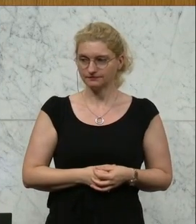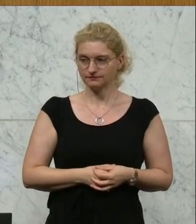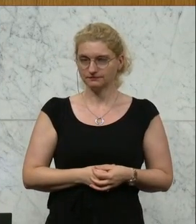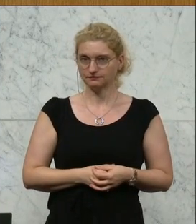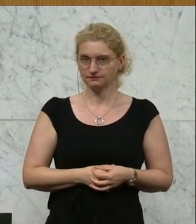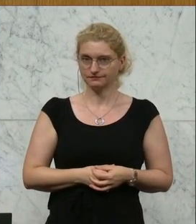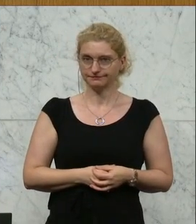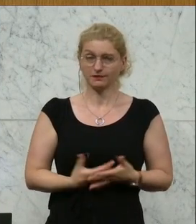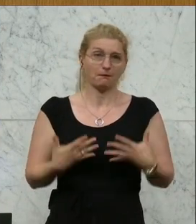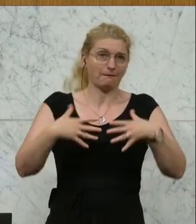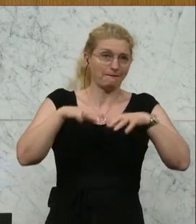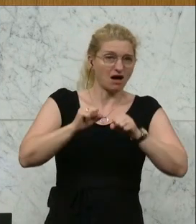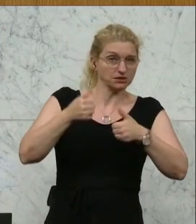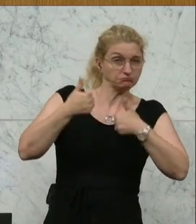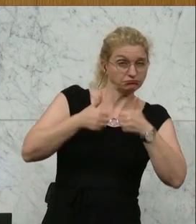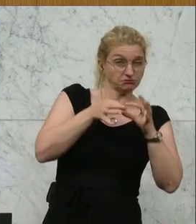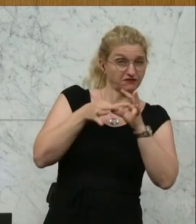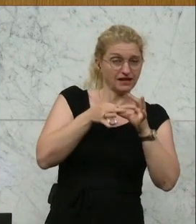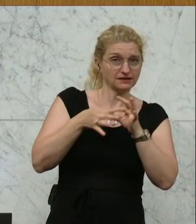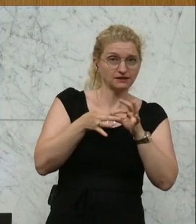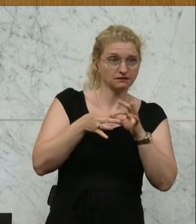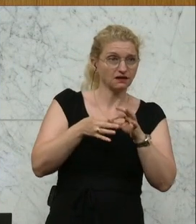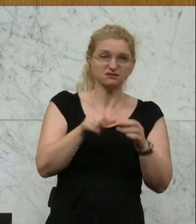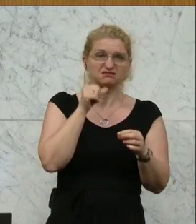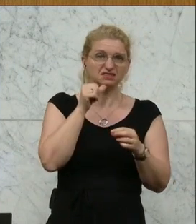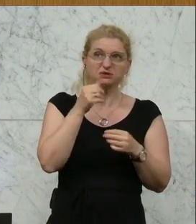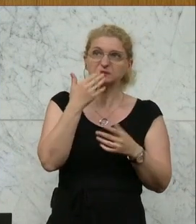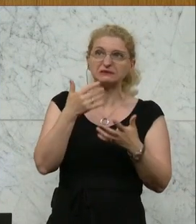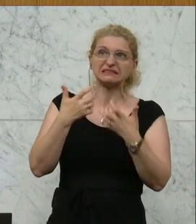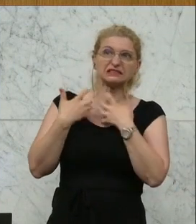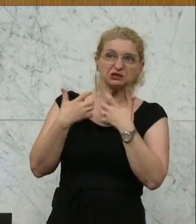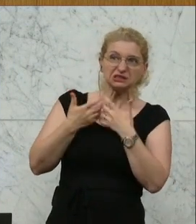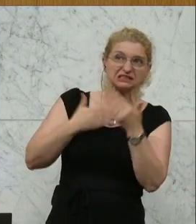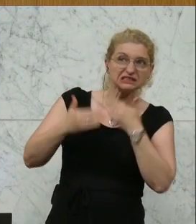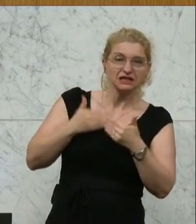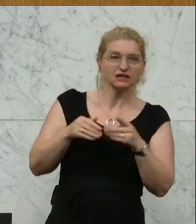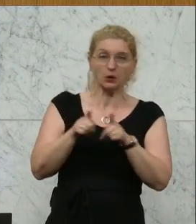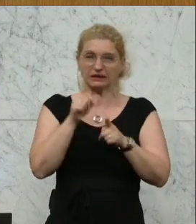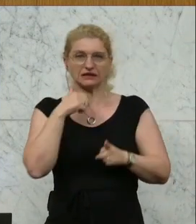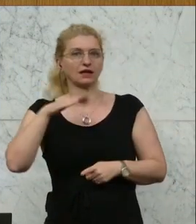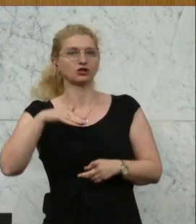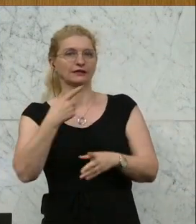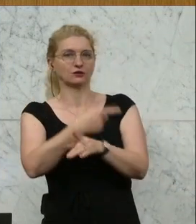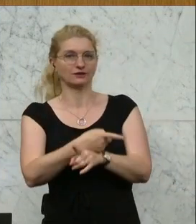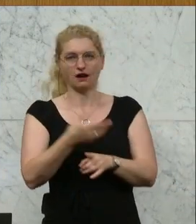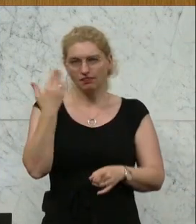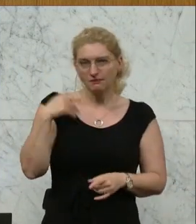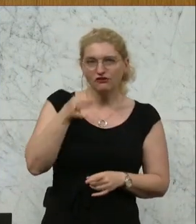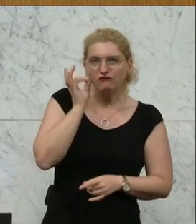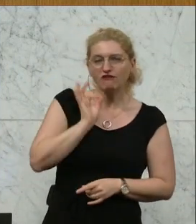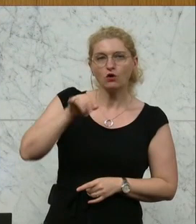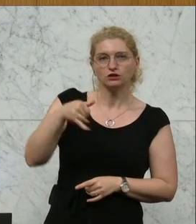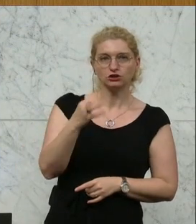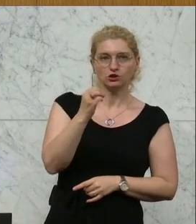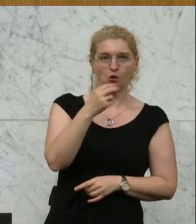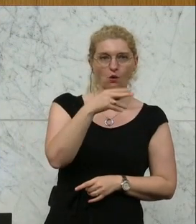Machtverhältnisse sind weder geschichtslos noch geschlechtsneutral. Das hat Johanna Donald schon festgestellt. Und wenn wir